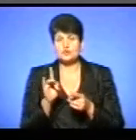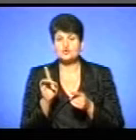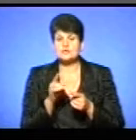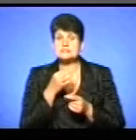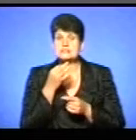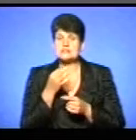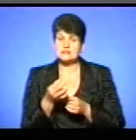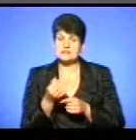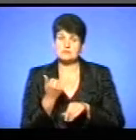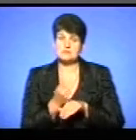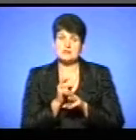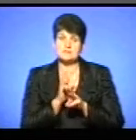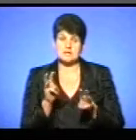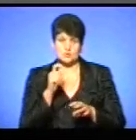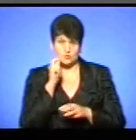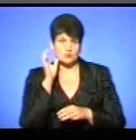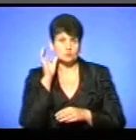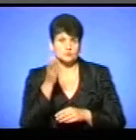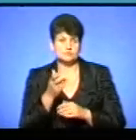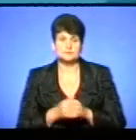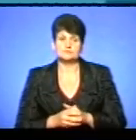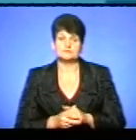прем'єр-міністр України? Давайте почуємо.